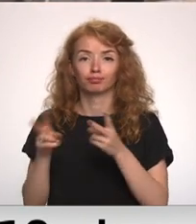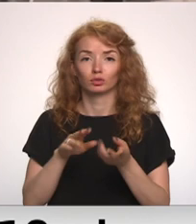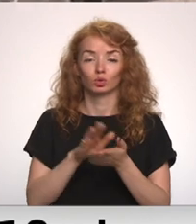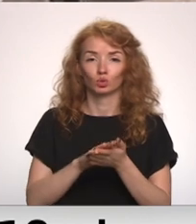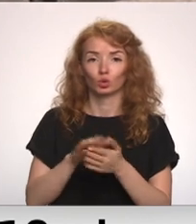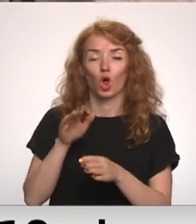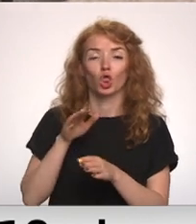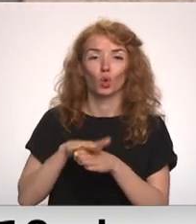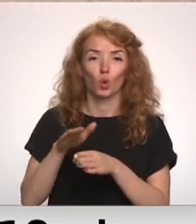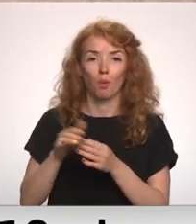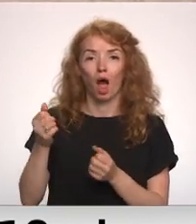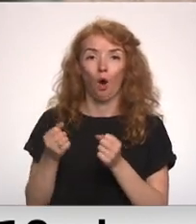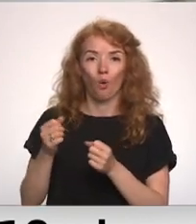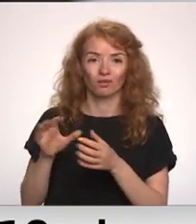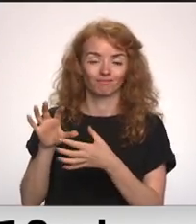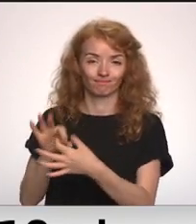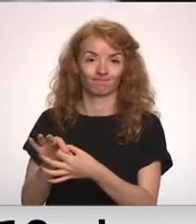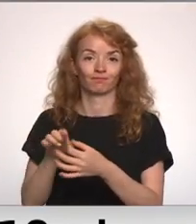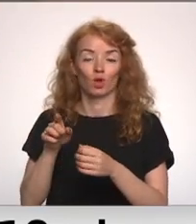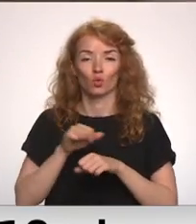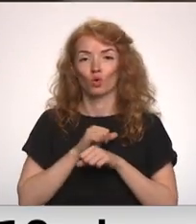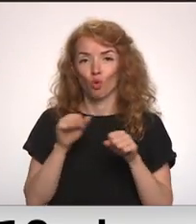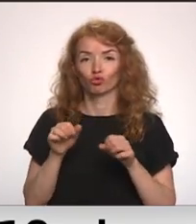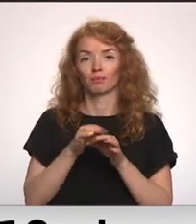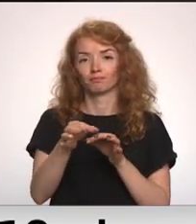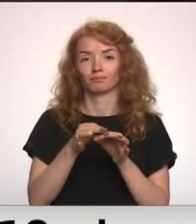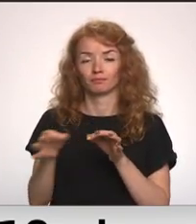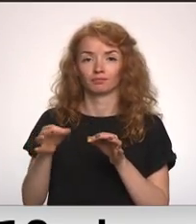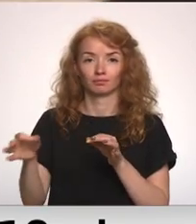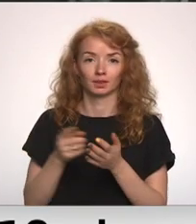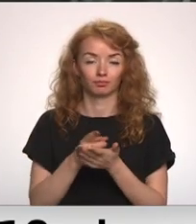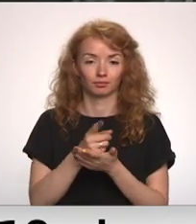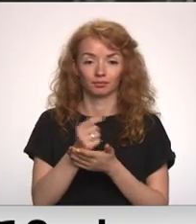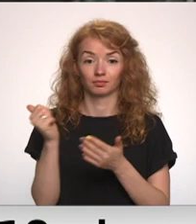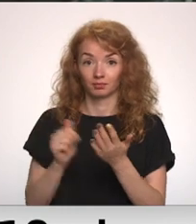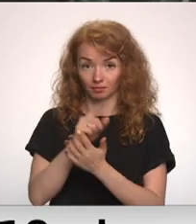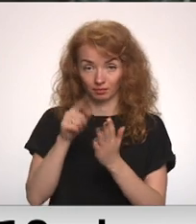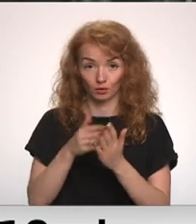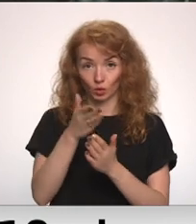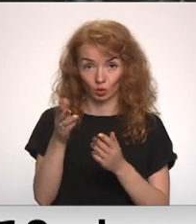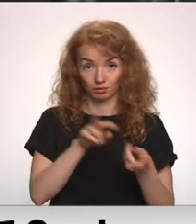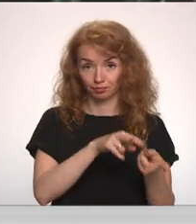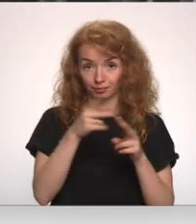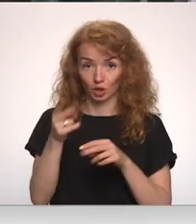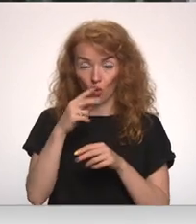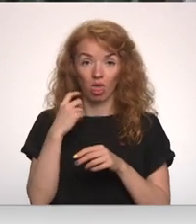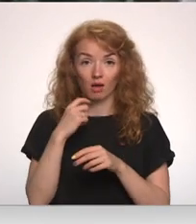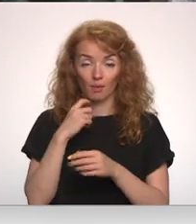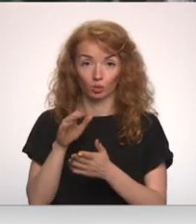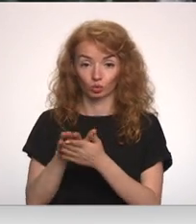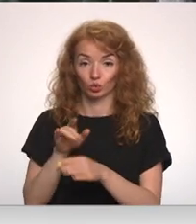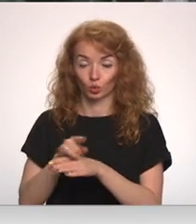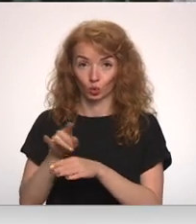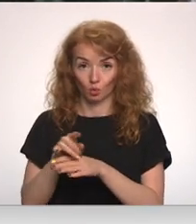sīā tukuma auto, nodrošinot reģionālo reisu izpildi. Jūs arī pārgājāt no Jākapuls autobusu parka? Jā, pārgāju.